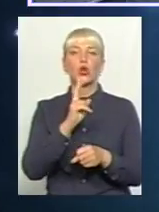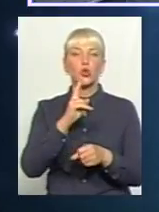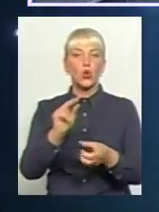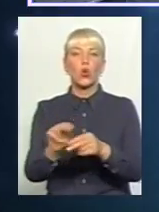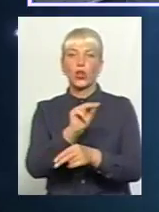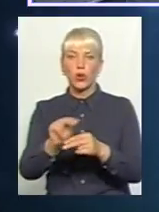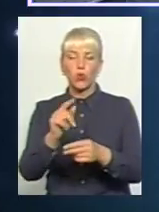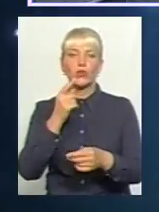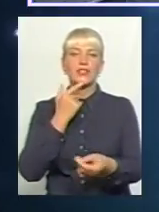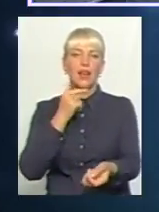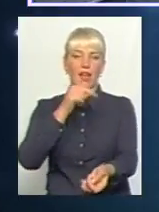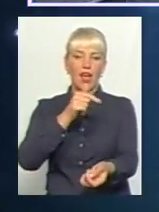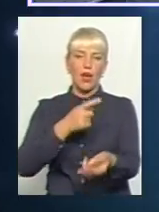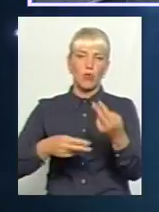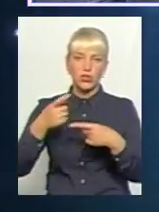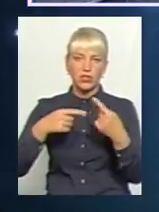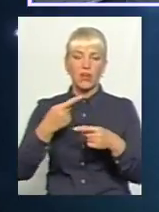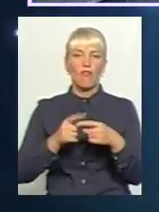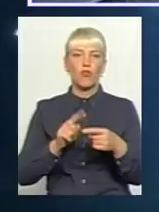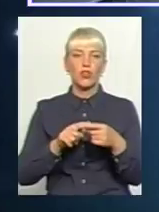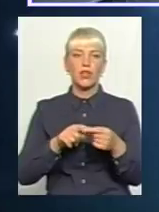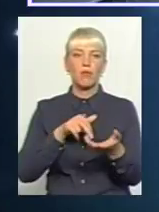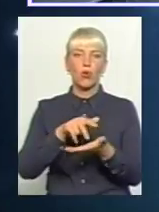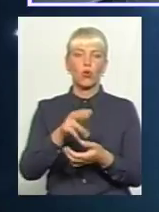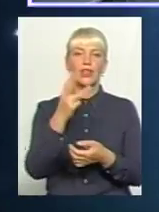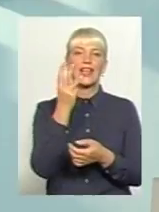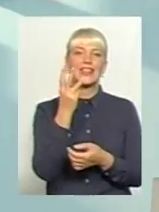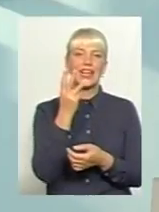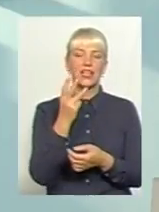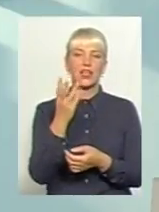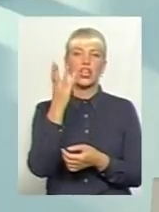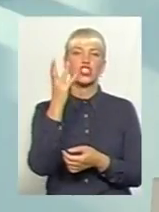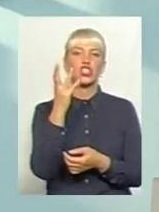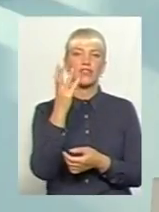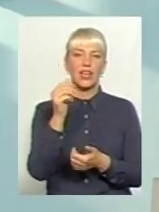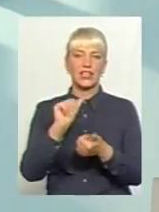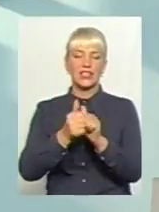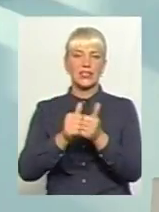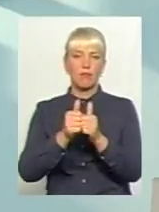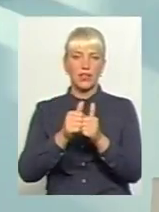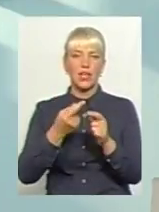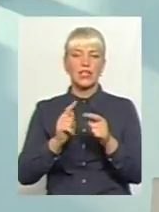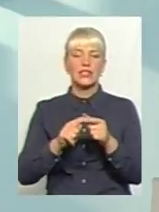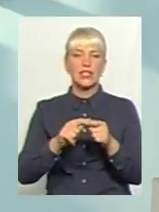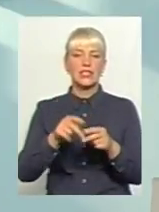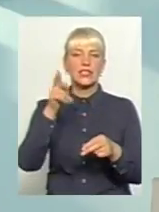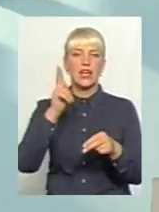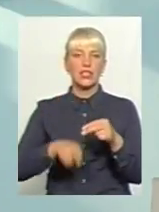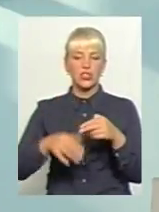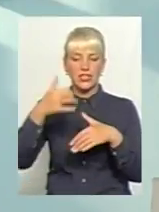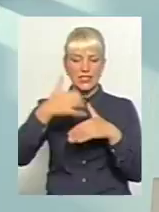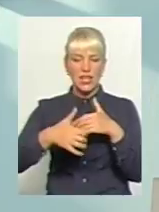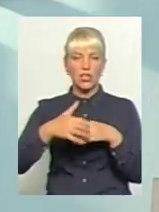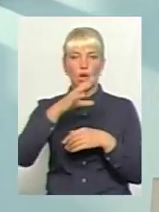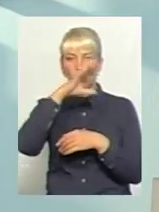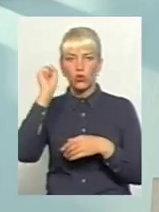правило, проходяться в четверту зміну. Третя-четверта зміна. Третя-четверта зміна, яка закінчується, сеанси десь посеред ночі, і їм важко